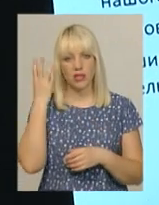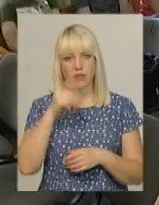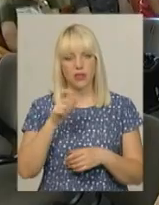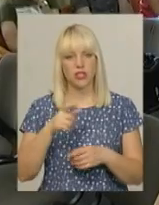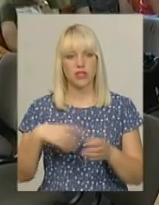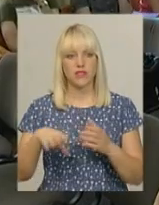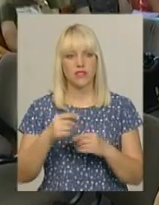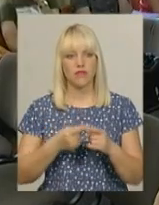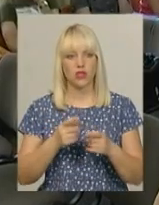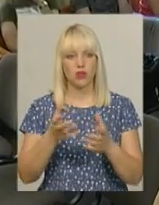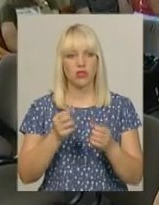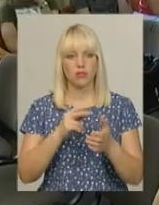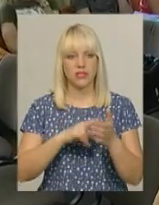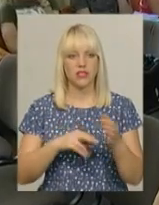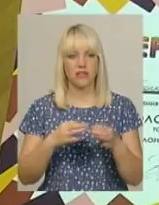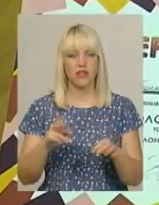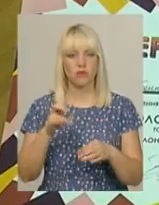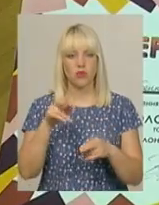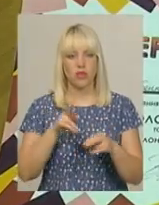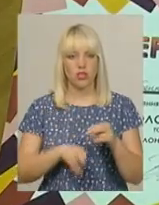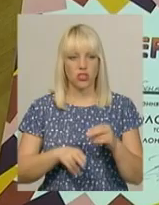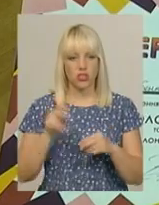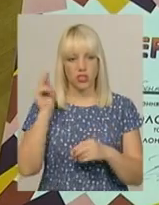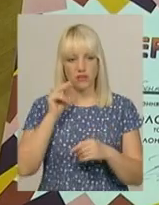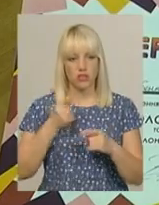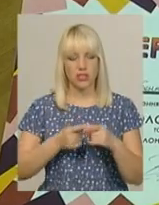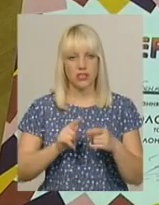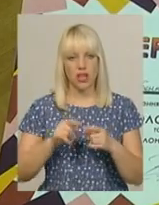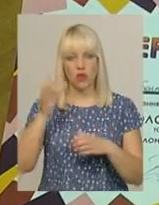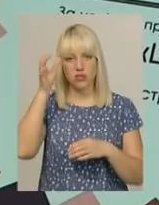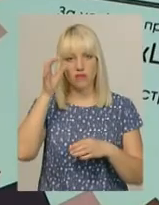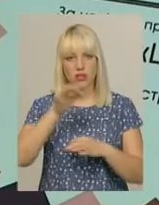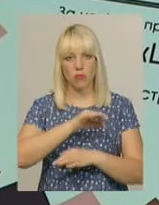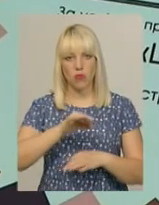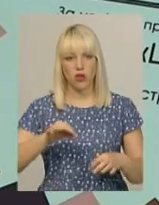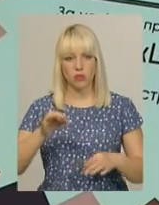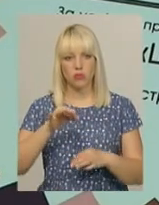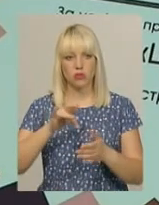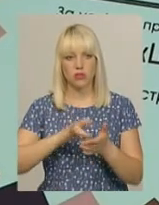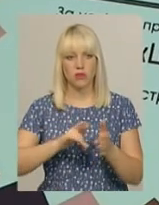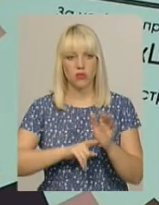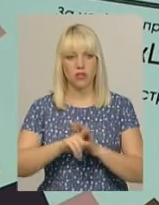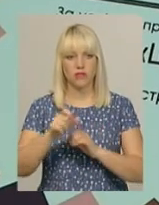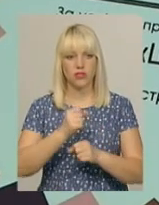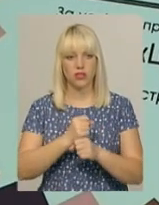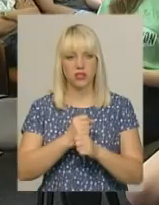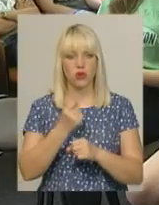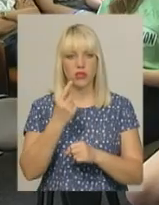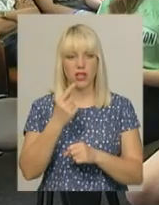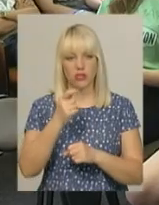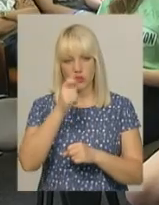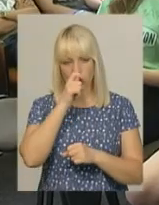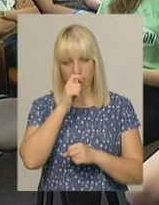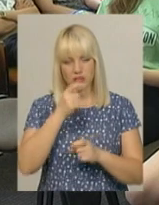отримали сертифікати про закінчення навчання. Нагадаю, що цей освітній проєкт в обласному центрі почав діяти 11 квітня. Його